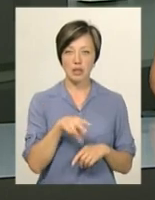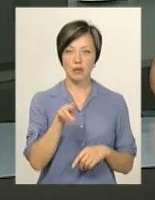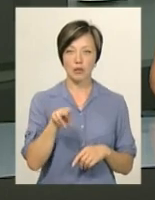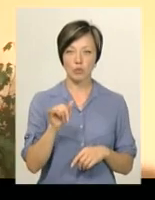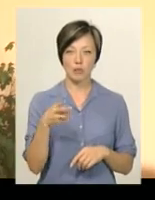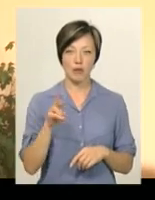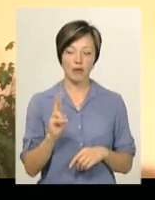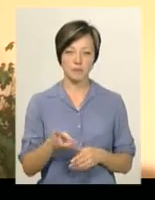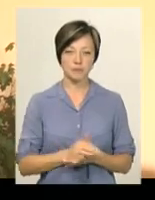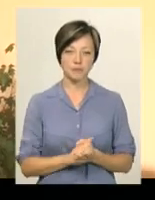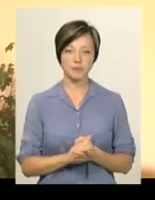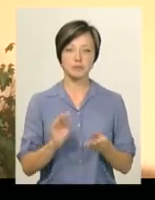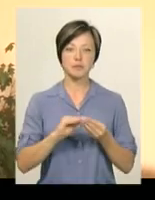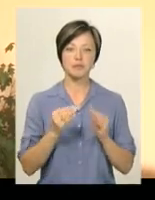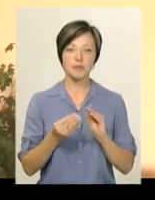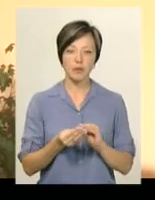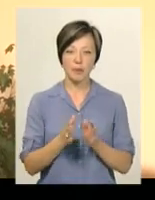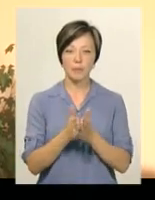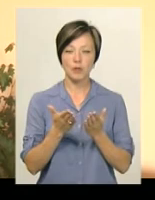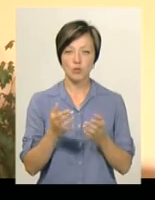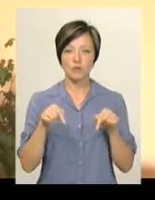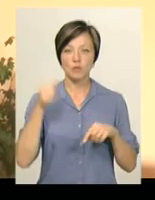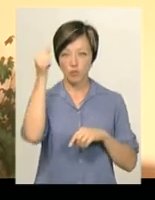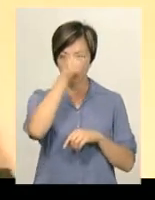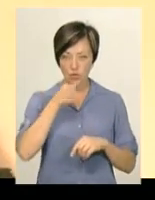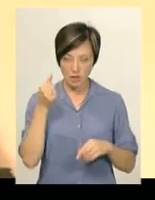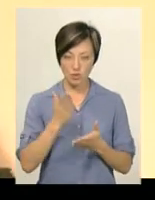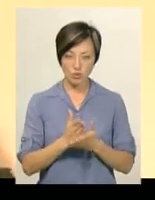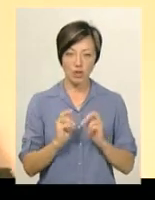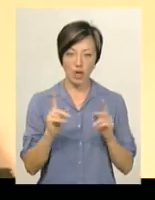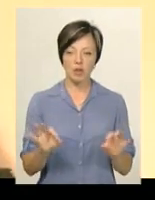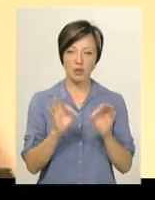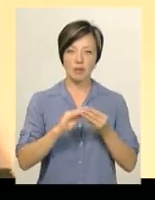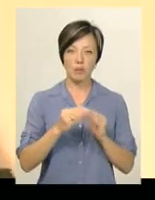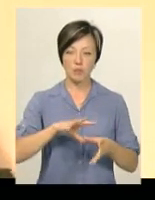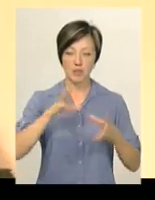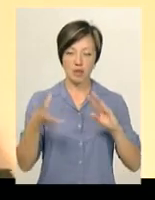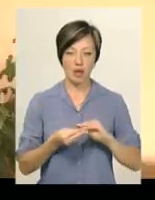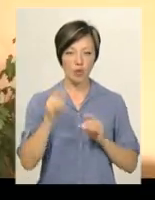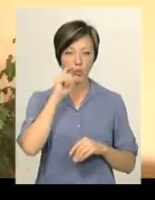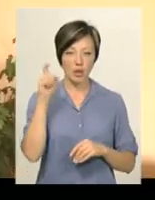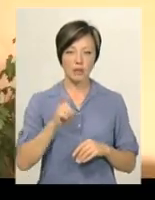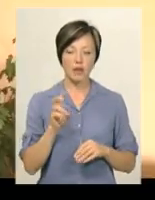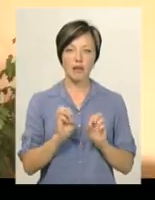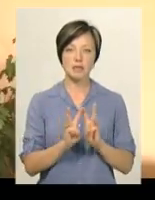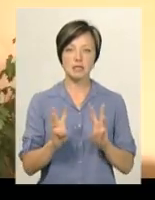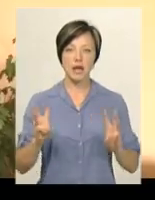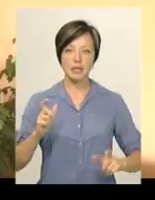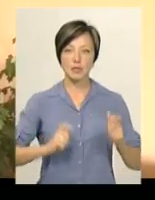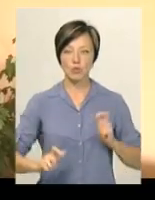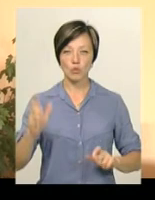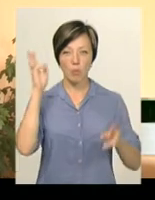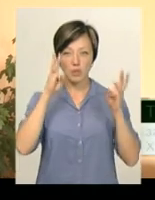Проблема підручників у цьому році існує як ніколи. Це є проблема загальноукраїнська. На сайті інституту